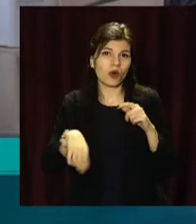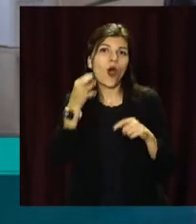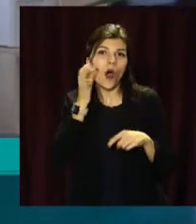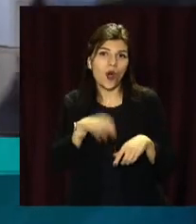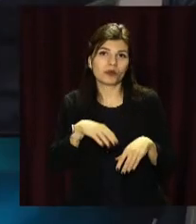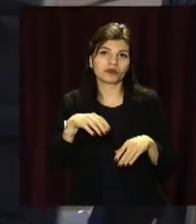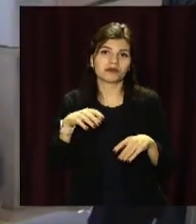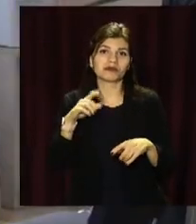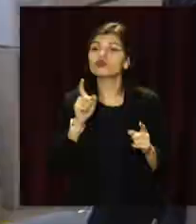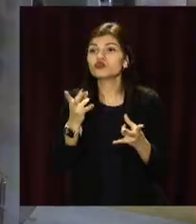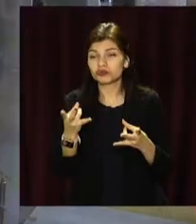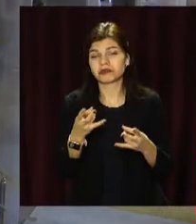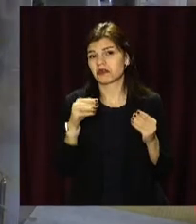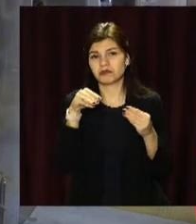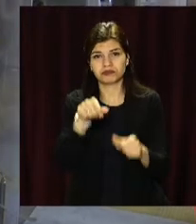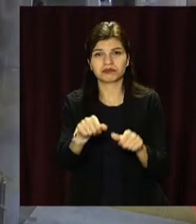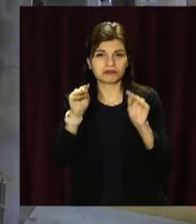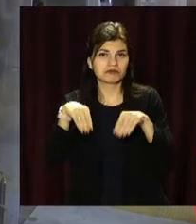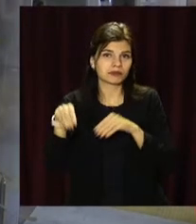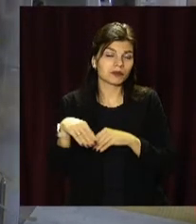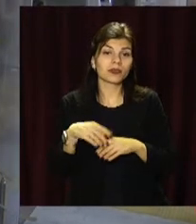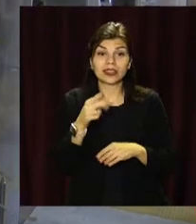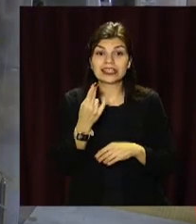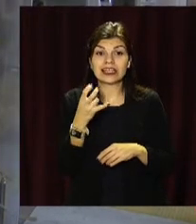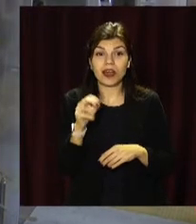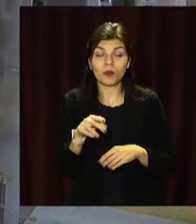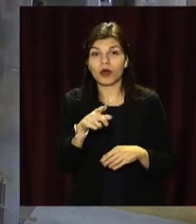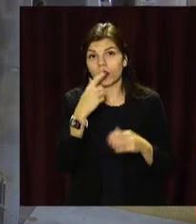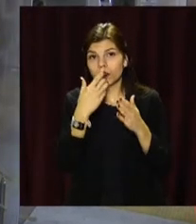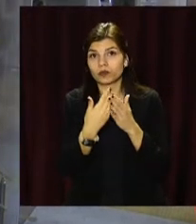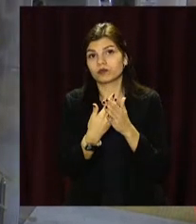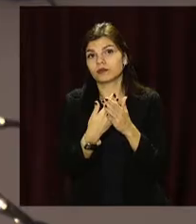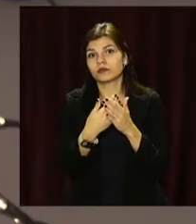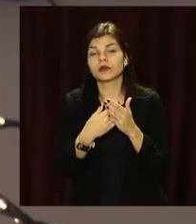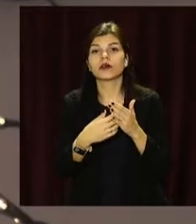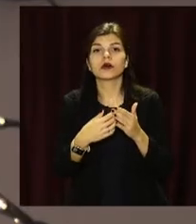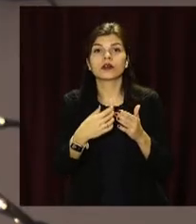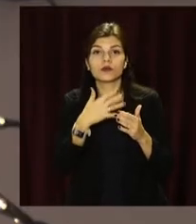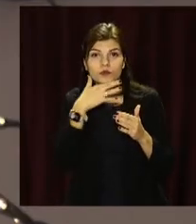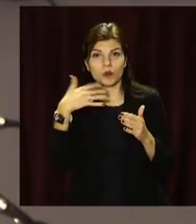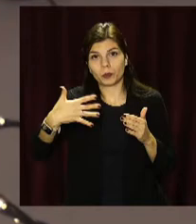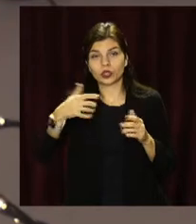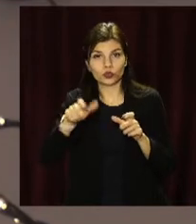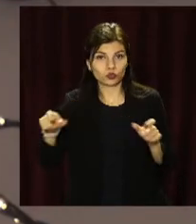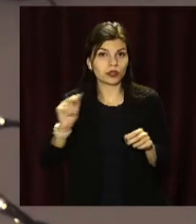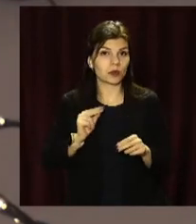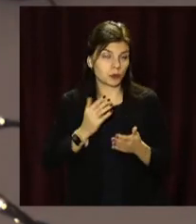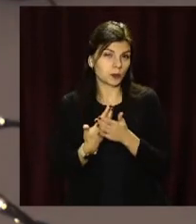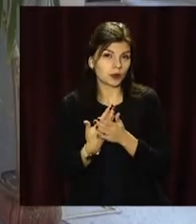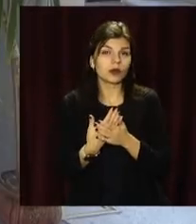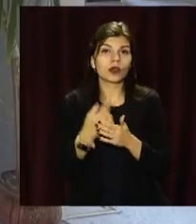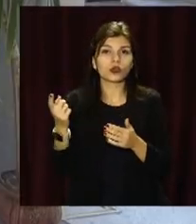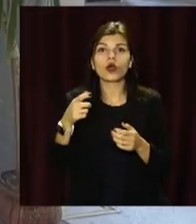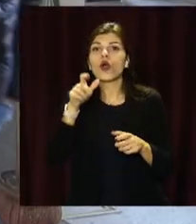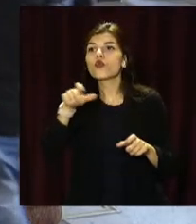ніж було раніше. У ЦНАПі Кам'янського працюють майже півсотні спеціалістів. Щодня вони надають адміністративні послуги